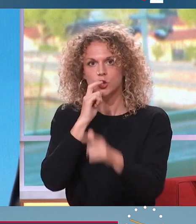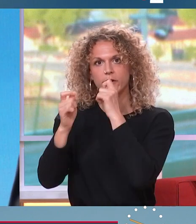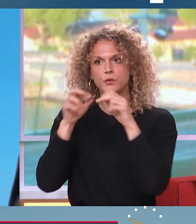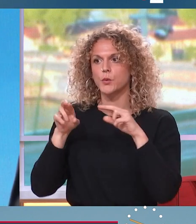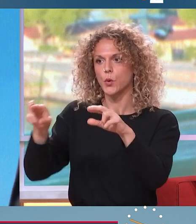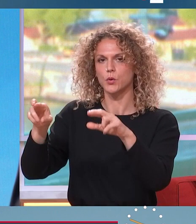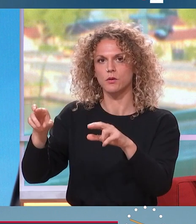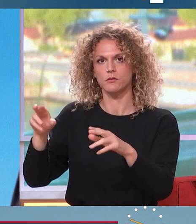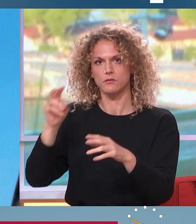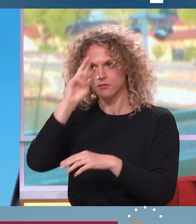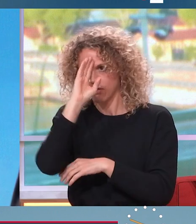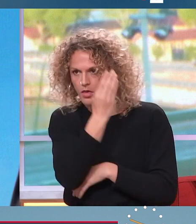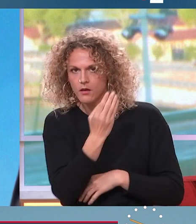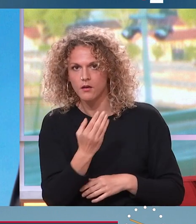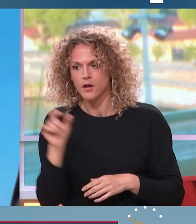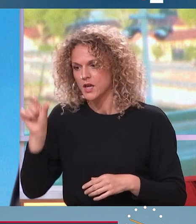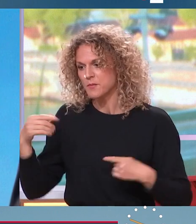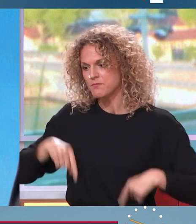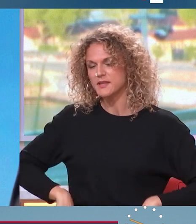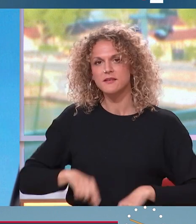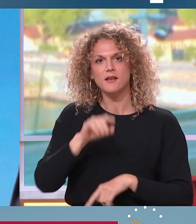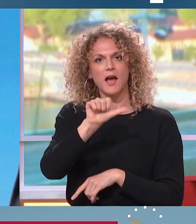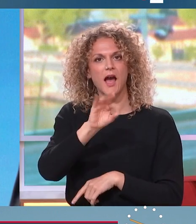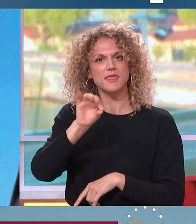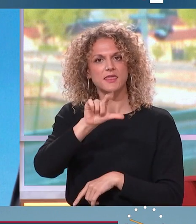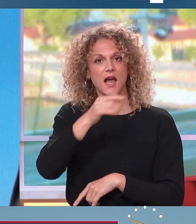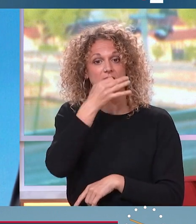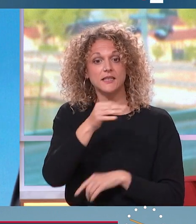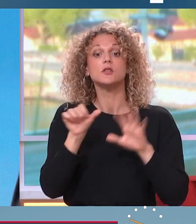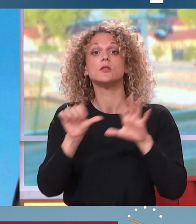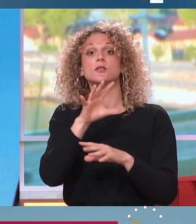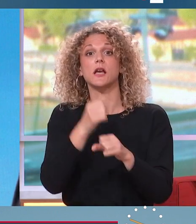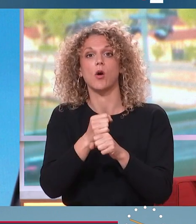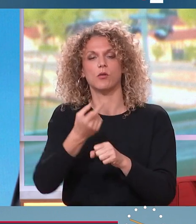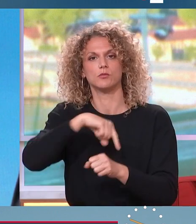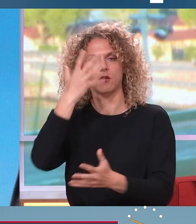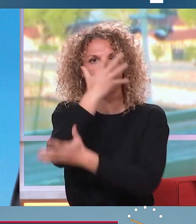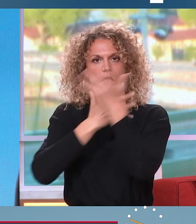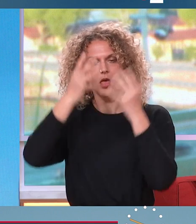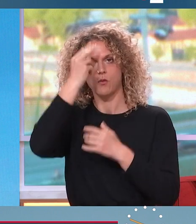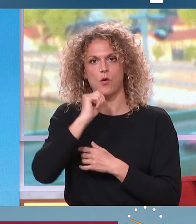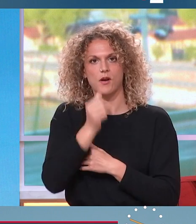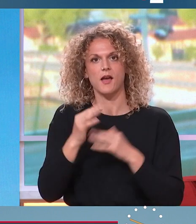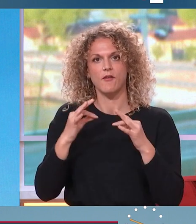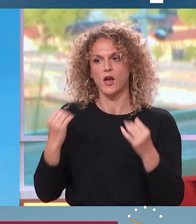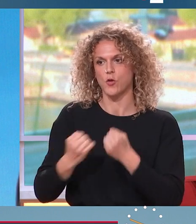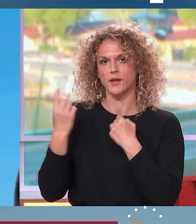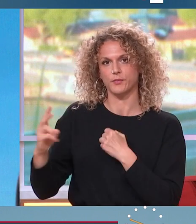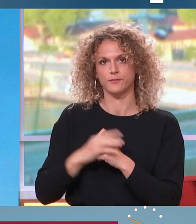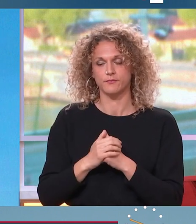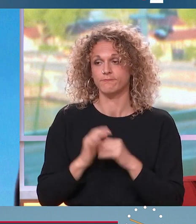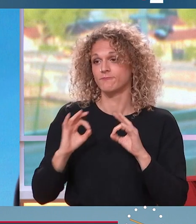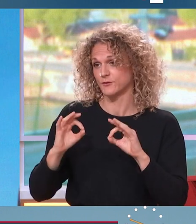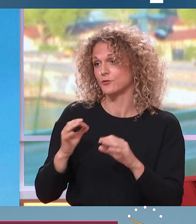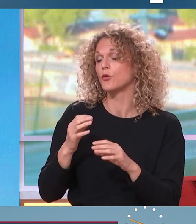Et il est démenti par son ministre Attal qui vient dire si c'est 65 ans, on ne comprend plus grand-chose à la campagne incertaine de M. Macron. Eh bien, on a déjà un avant-goût